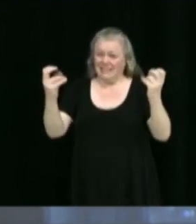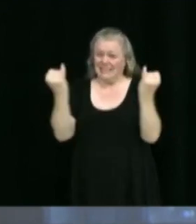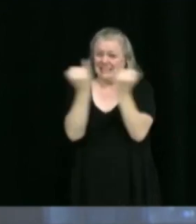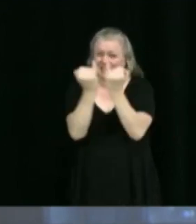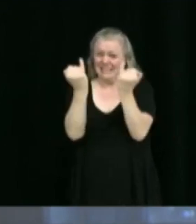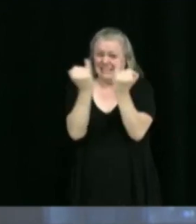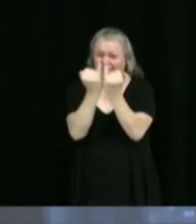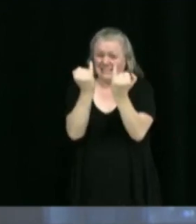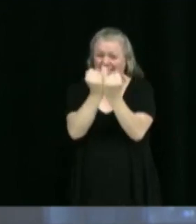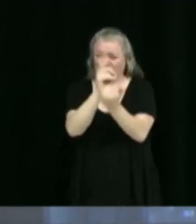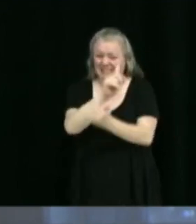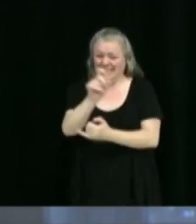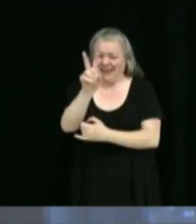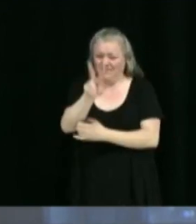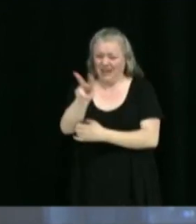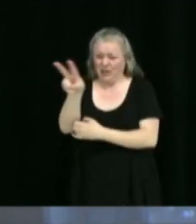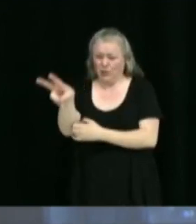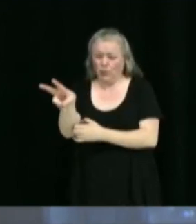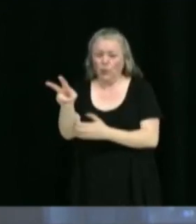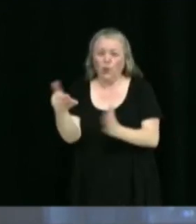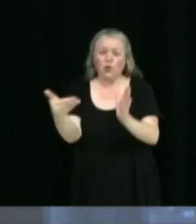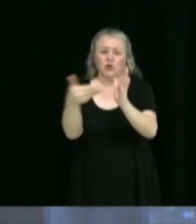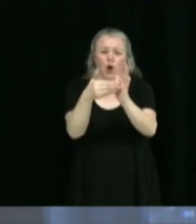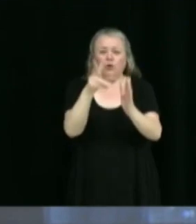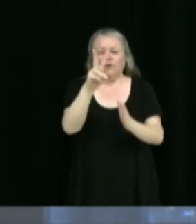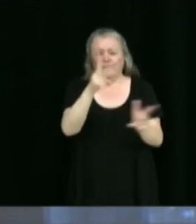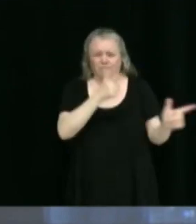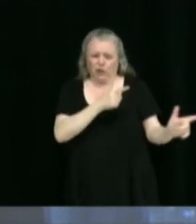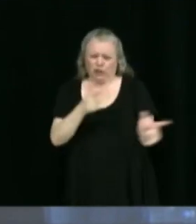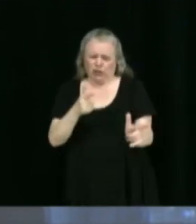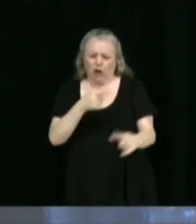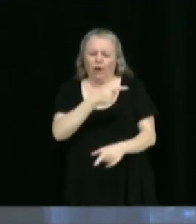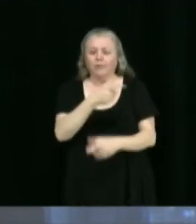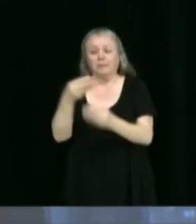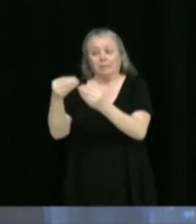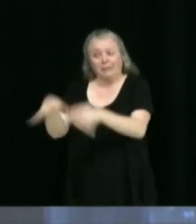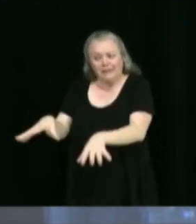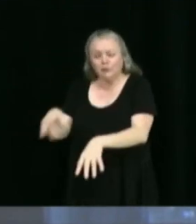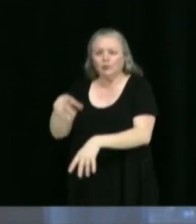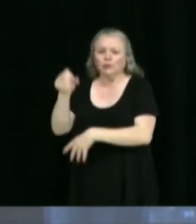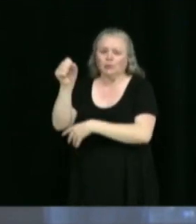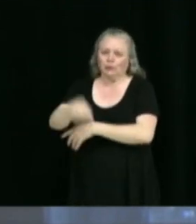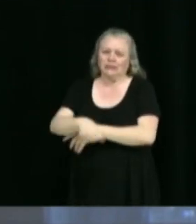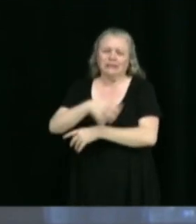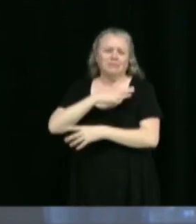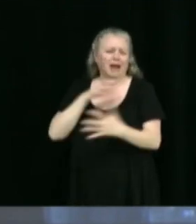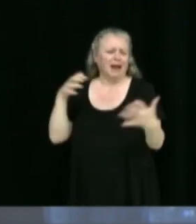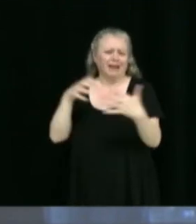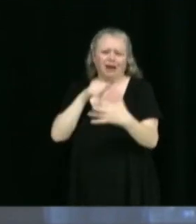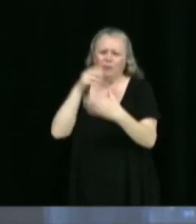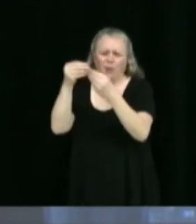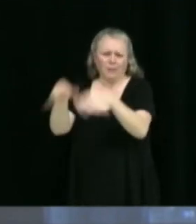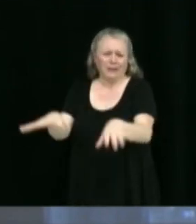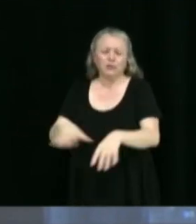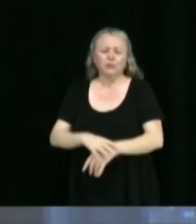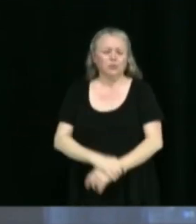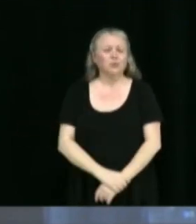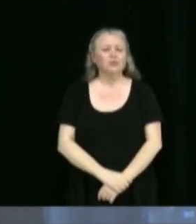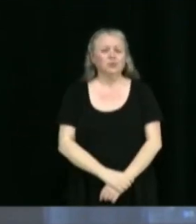voltigeurs ». On l'a perdu, mais on n pas perdu la guerre. Donc, là-dessus, plusieurs